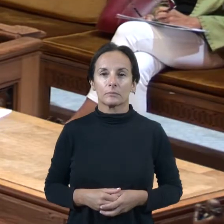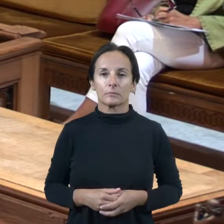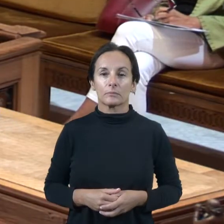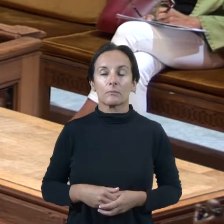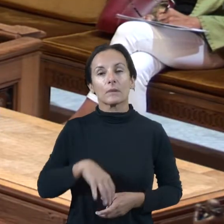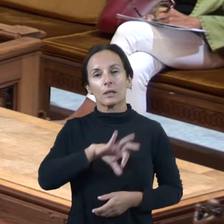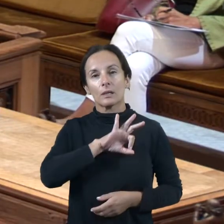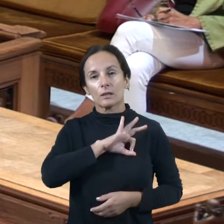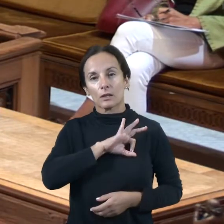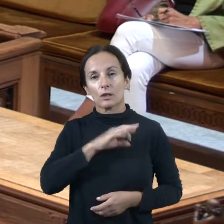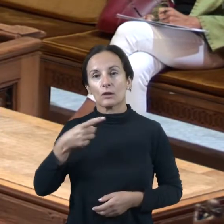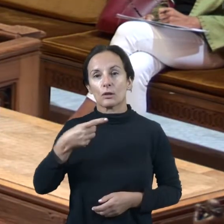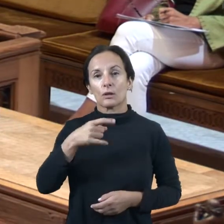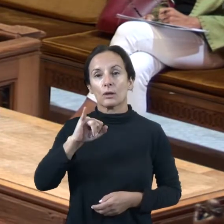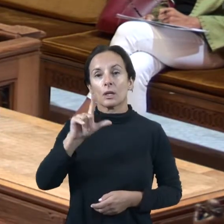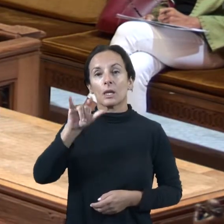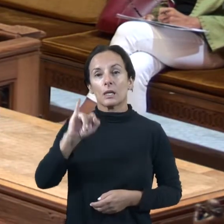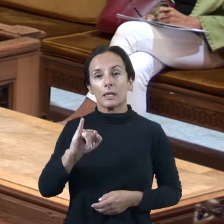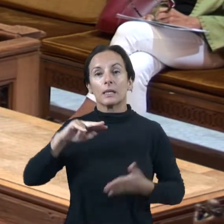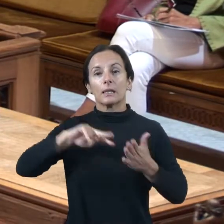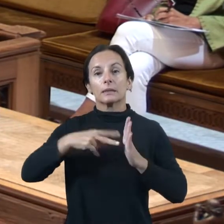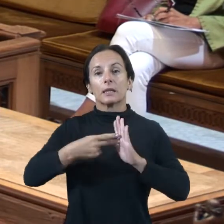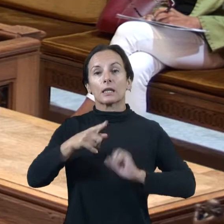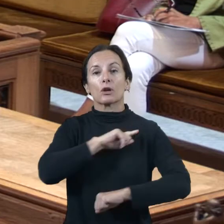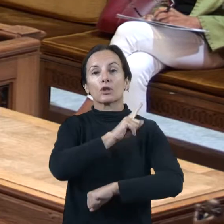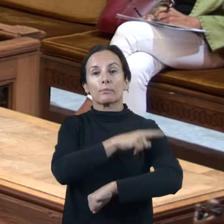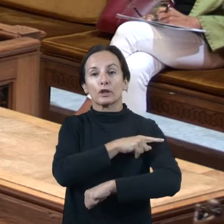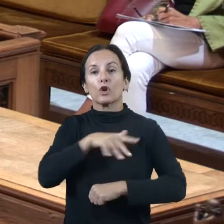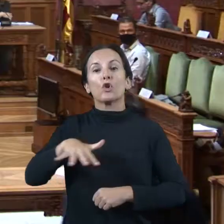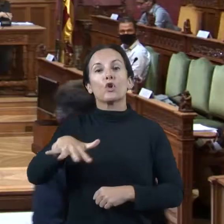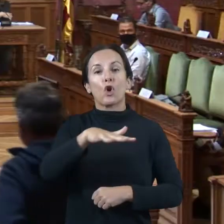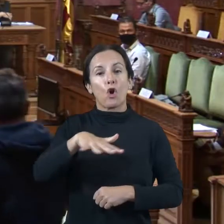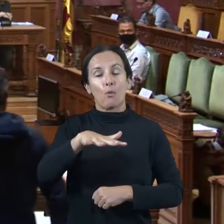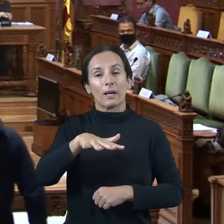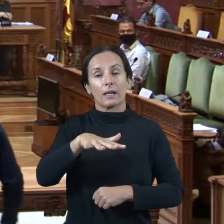El senyor Biel Gili Nadal, tècnic esportiu comarcal del Consell de Mallorca.